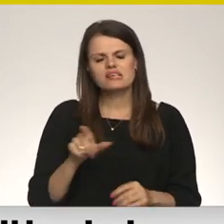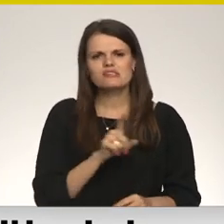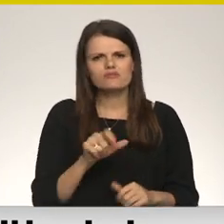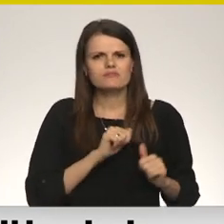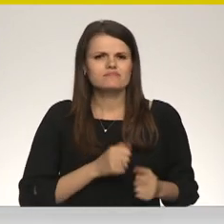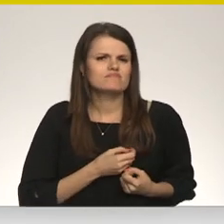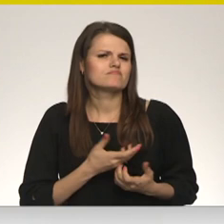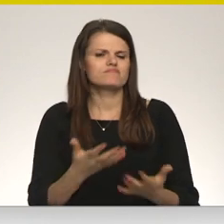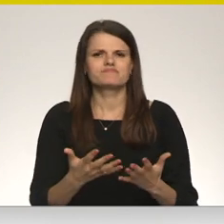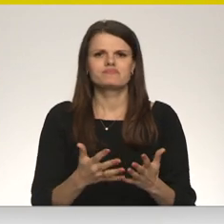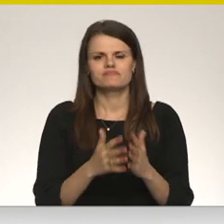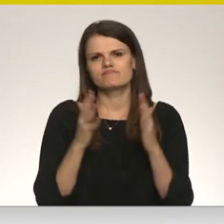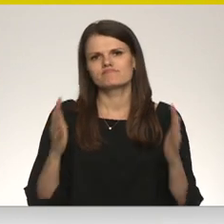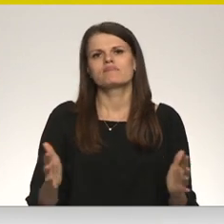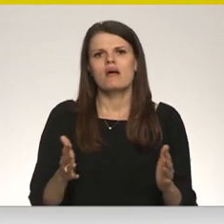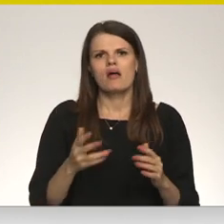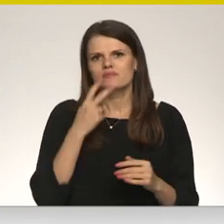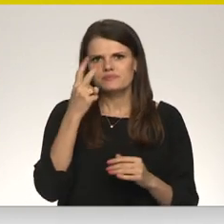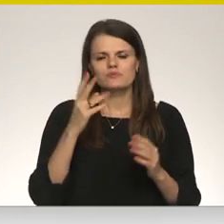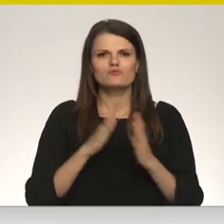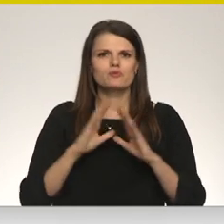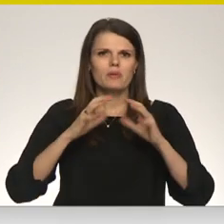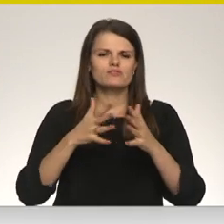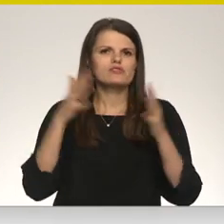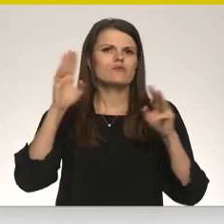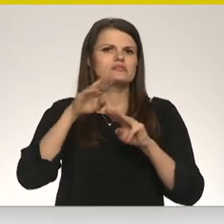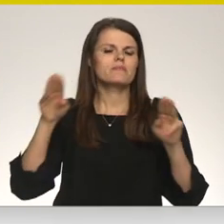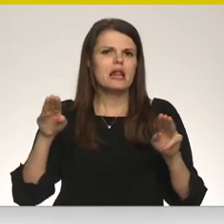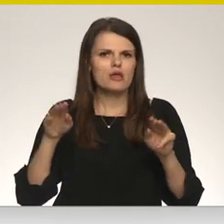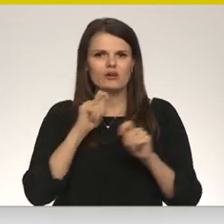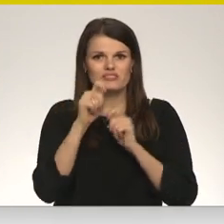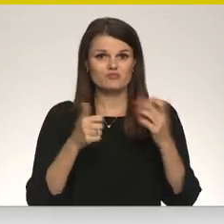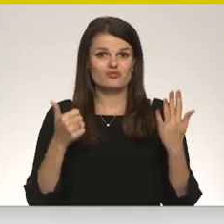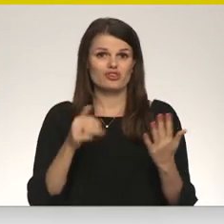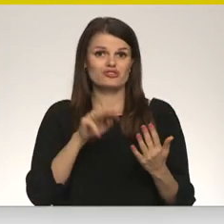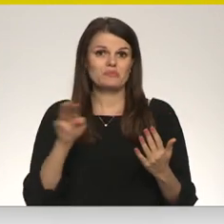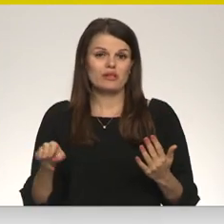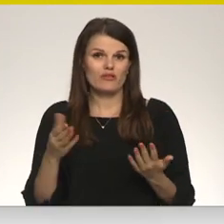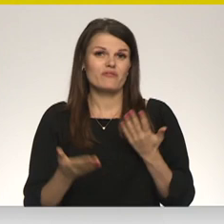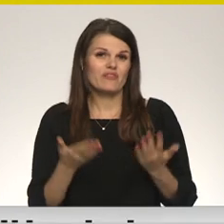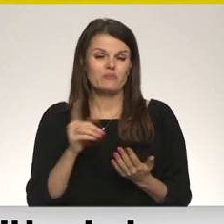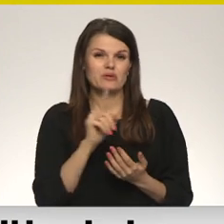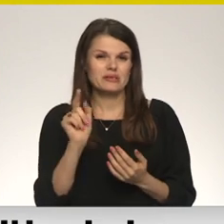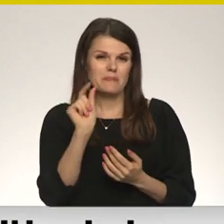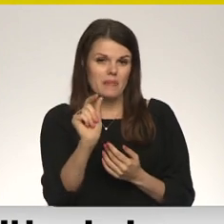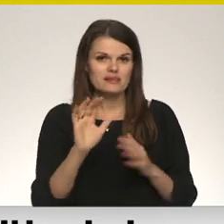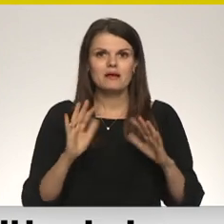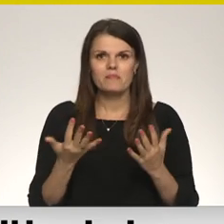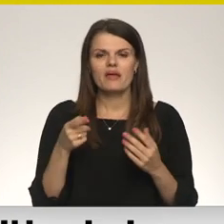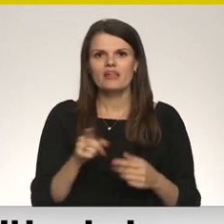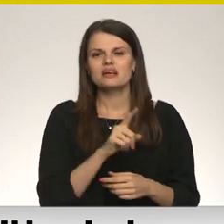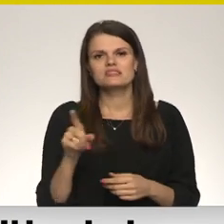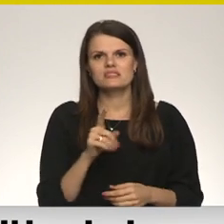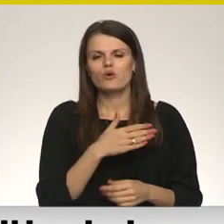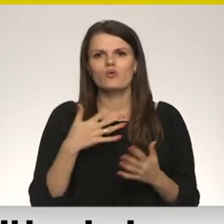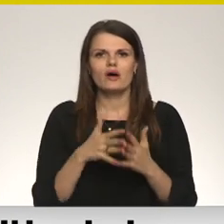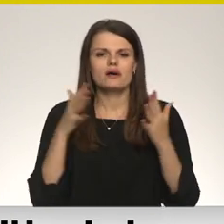dāsni. Lai arī varbūt uz tās pasaules daudz miljonu ziedojumu fonu, 6 miljoni varbūt ir pilienas jūrā, bet tas ir ļoti, ļoti